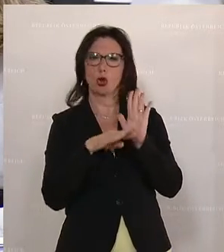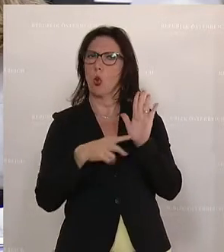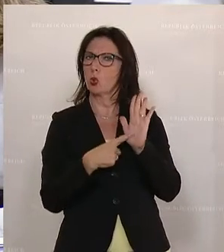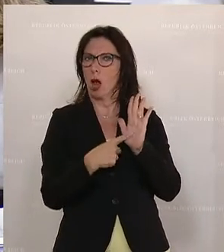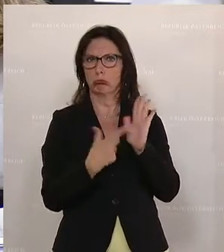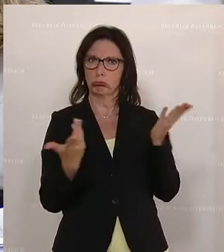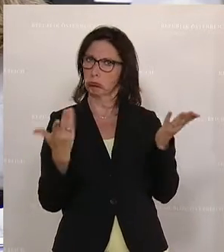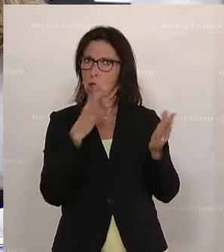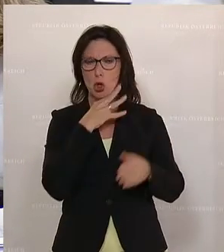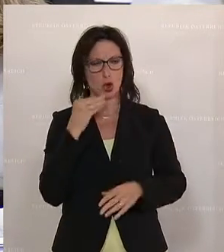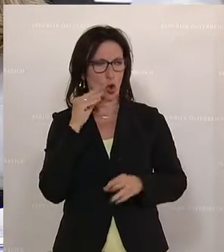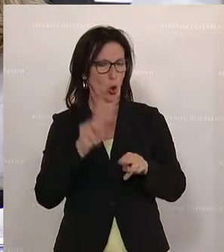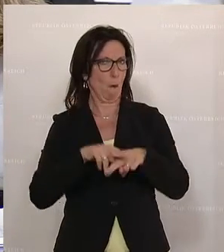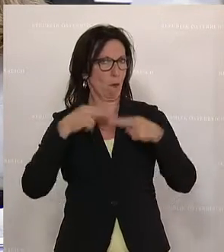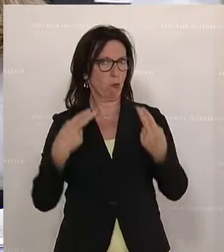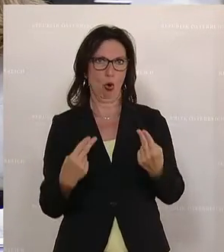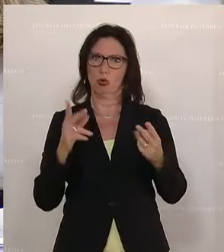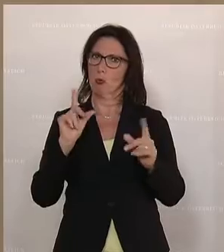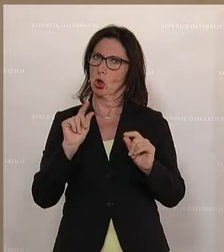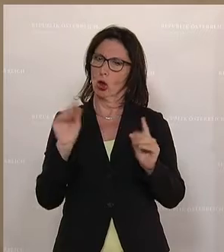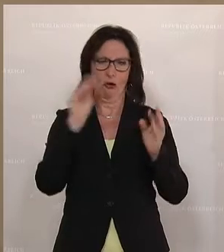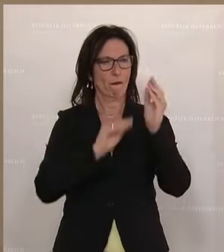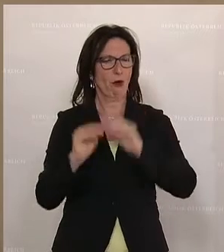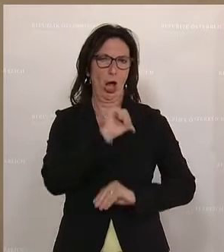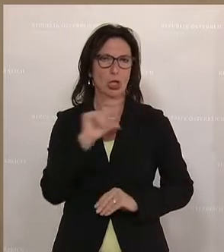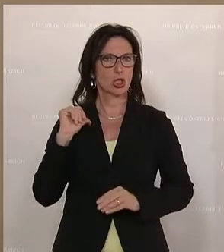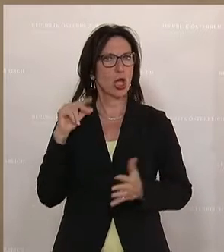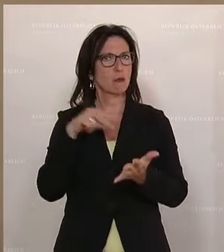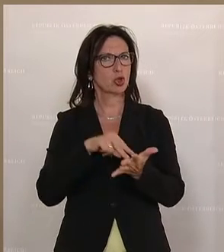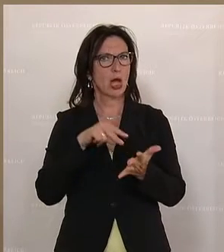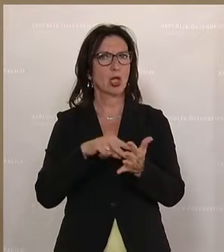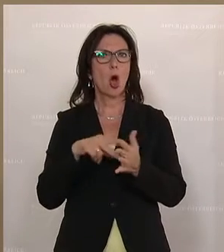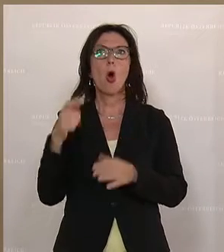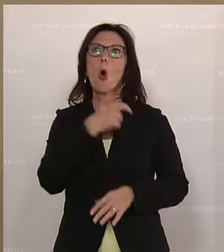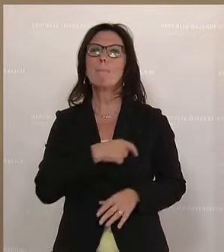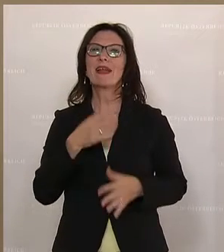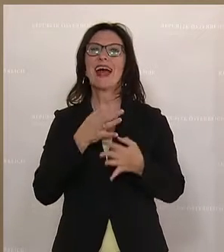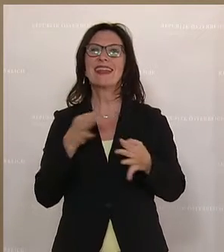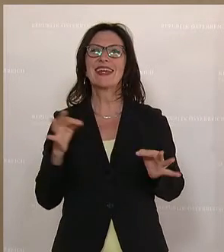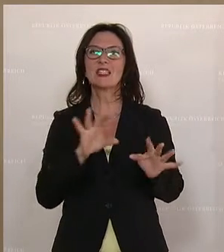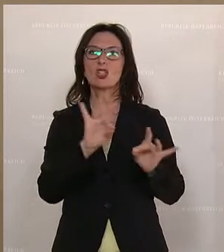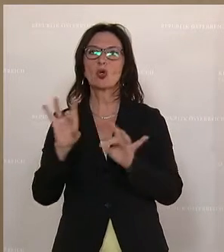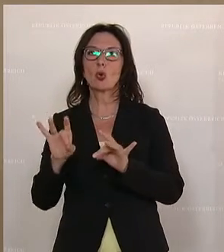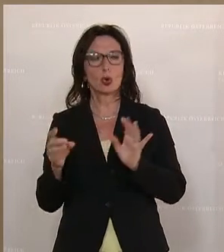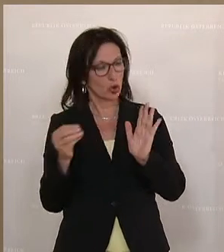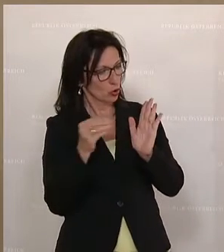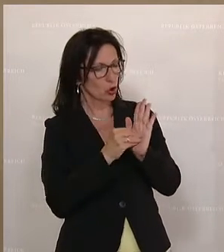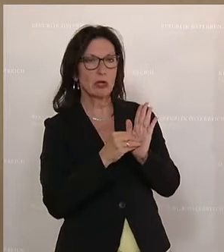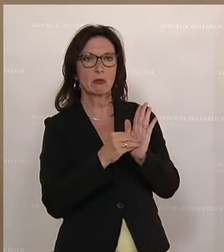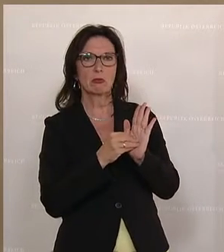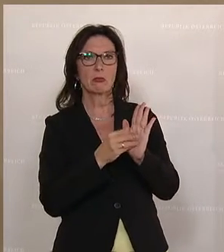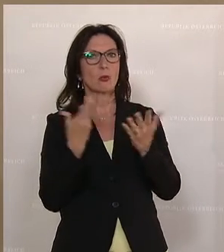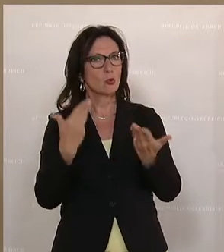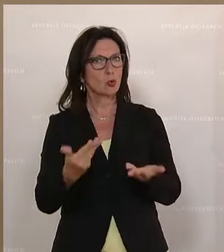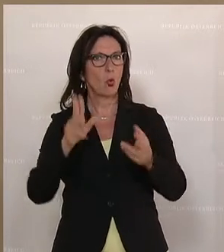Seniorenbund ein selbstständiger Verein ist und nichts mit der Partei zu tun hat. Das kann man nachlesen, wie die Rechtsmeinung der